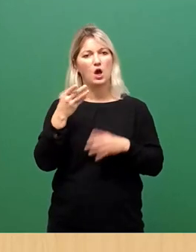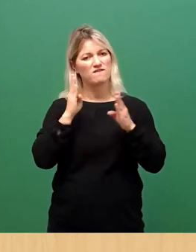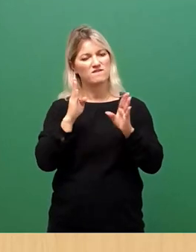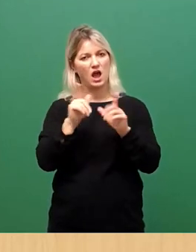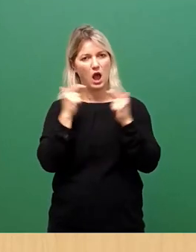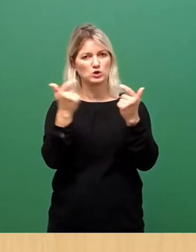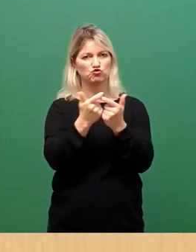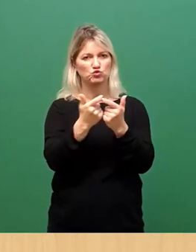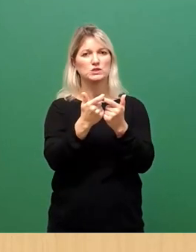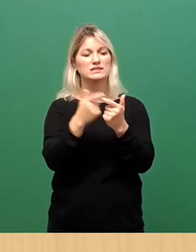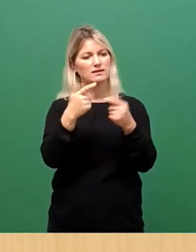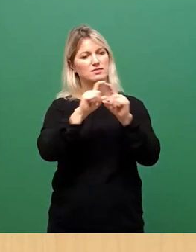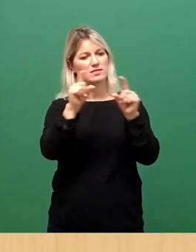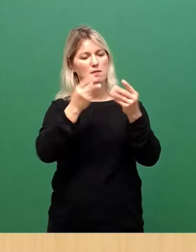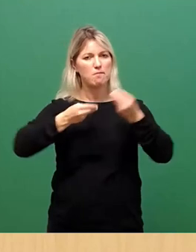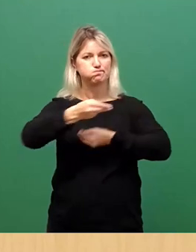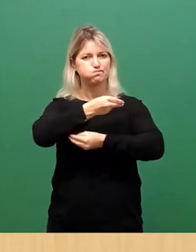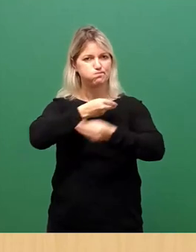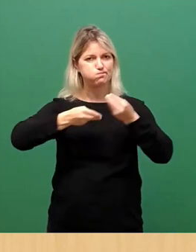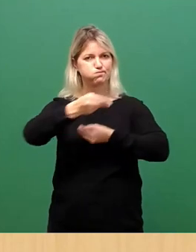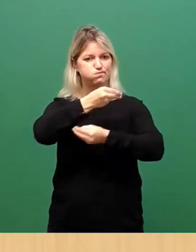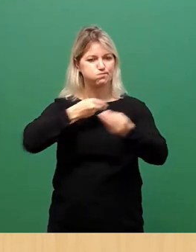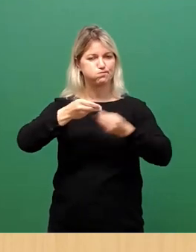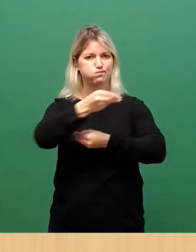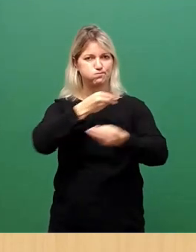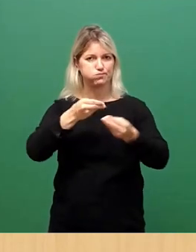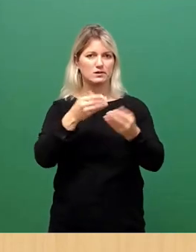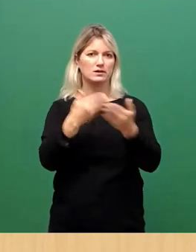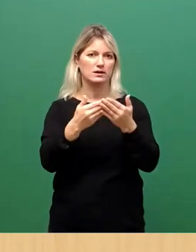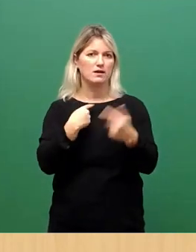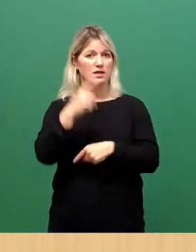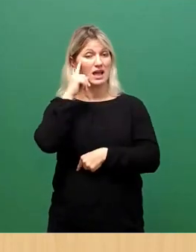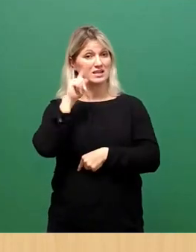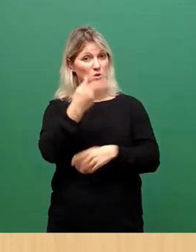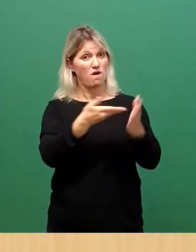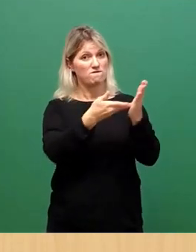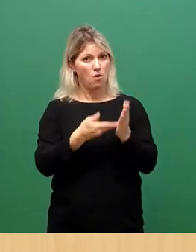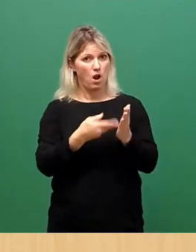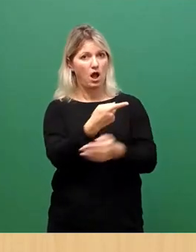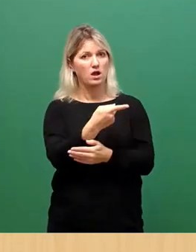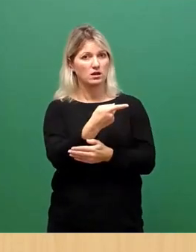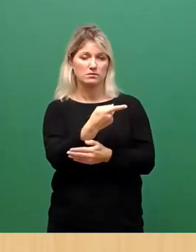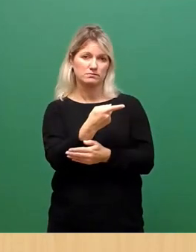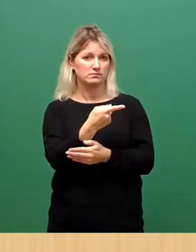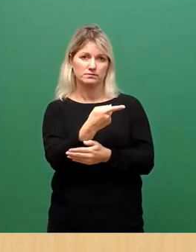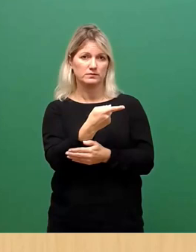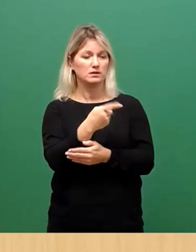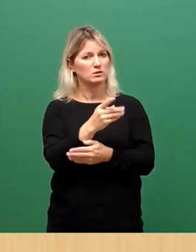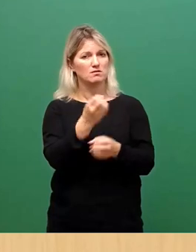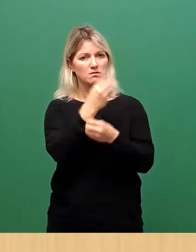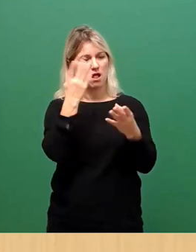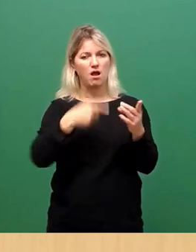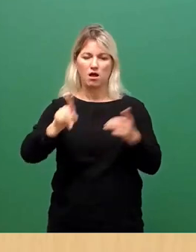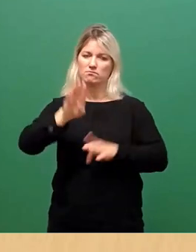geäußert. Und ich denke, diese Vorlage sollte und muss eine klare Mehrheit erfahren.